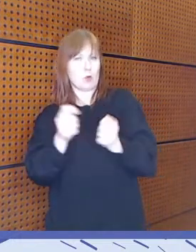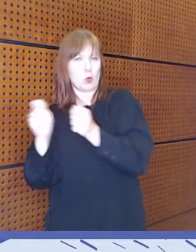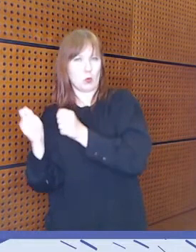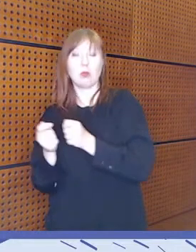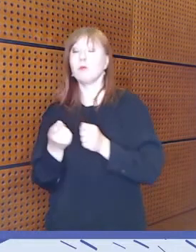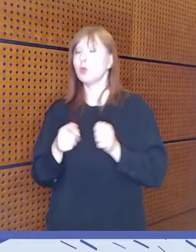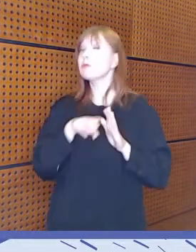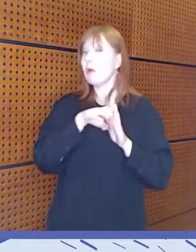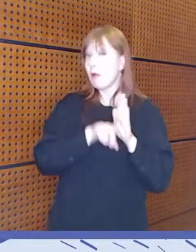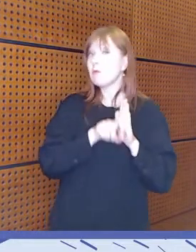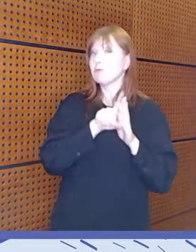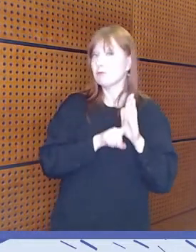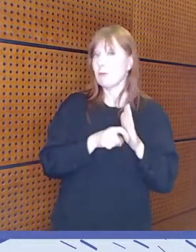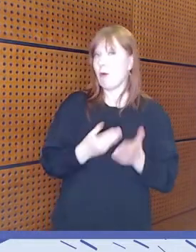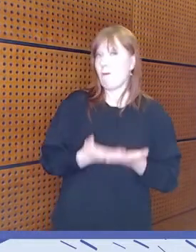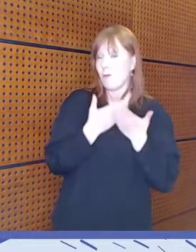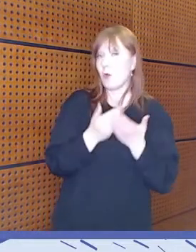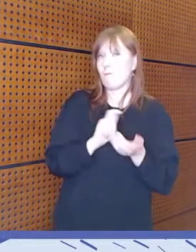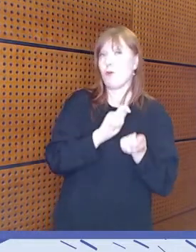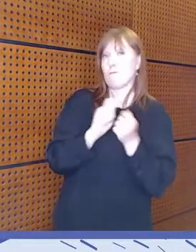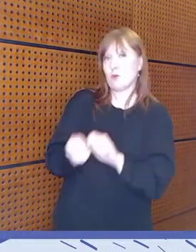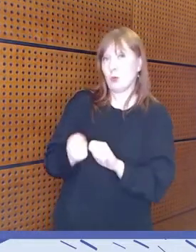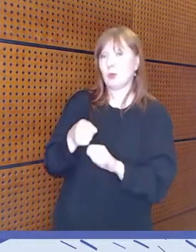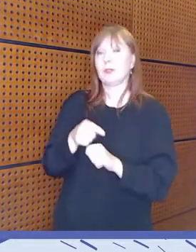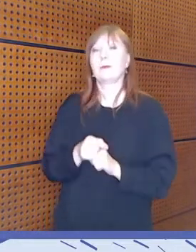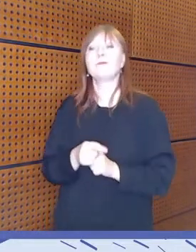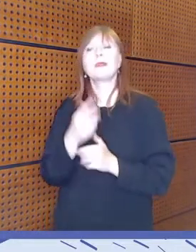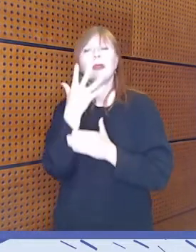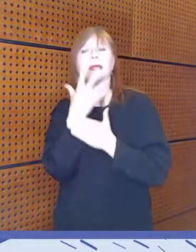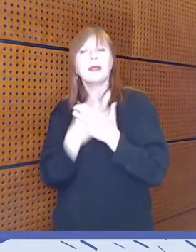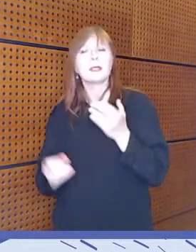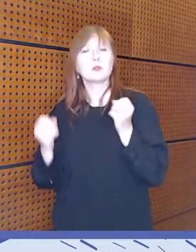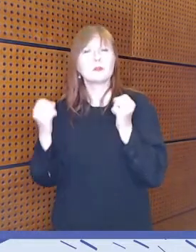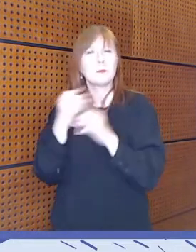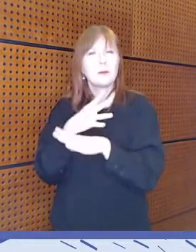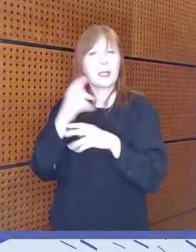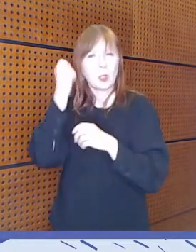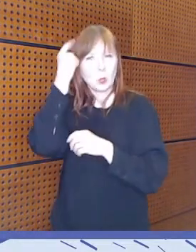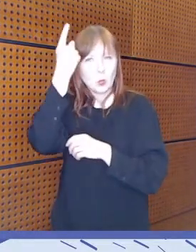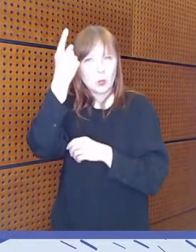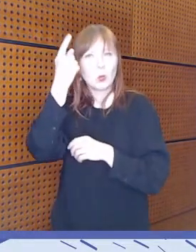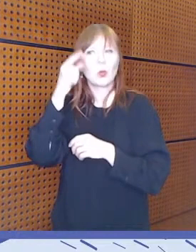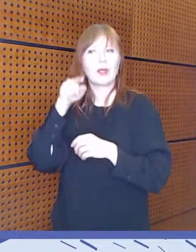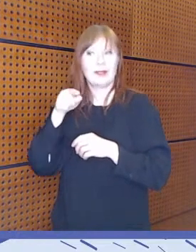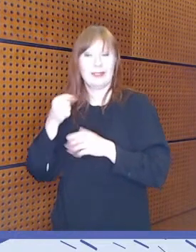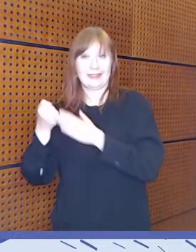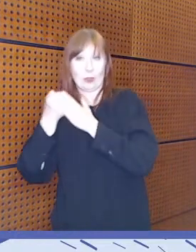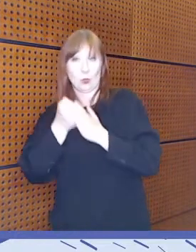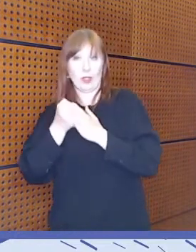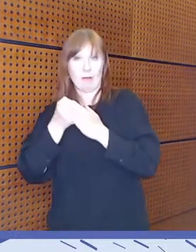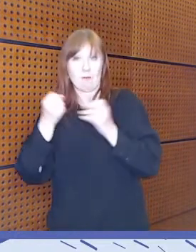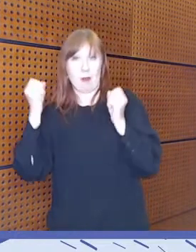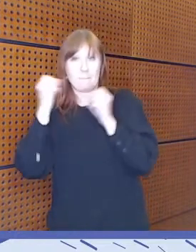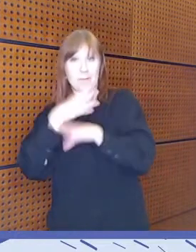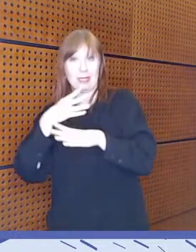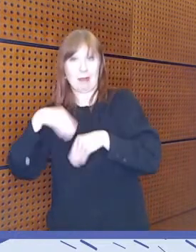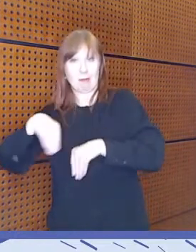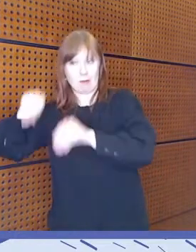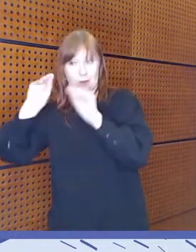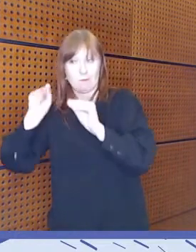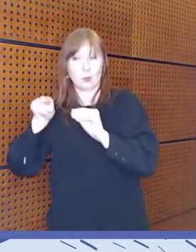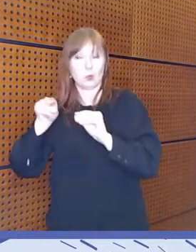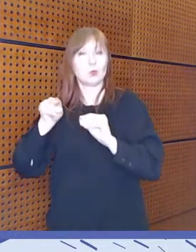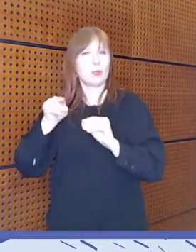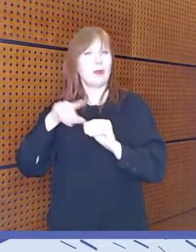keinoin. Inklusiivinen mediakulttuuri ja sitä tukeva mediakasvatus ovat siis hyvin moniulotteinen